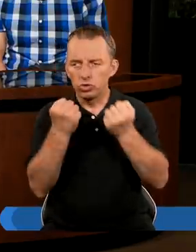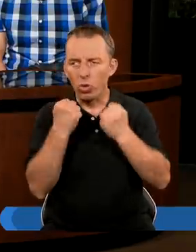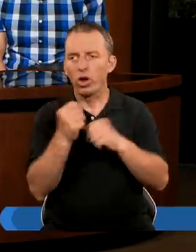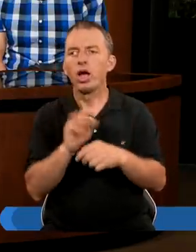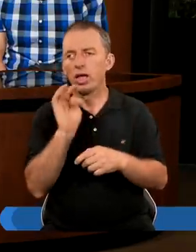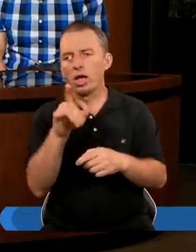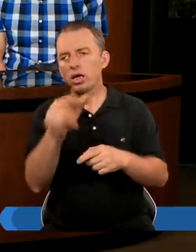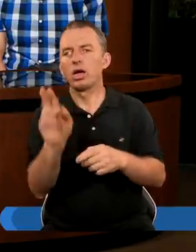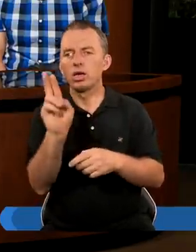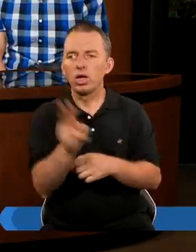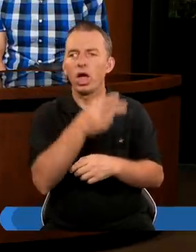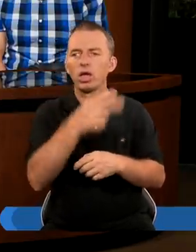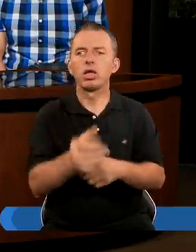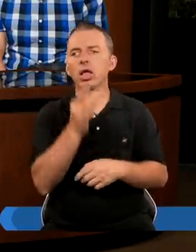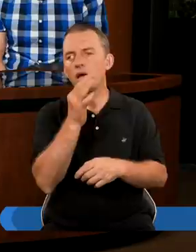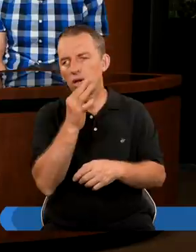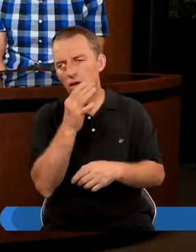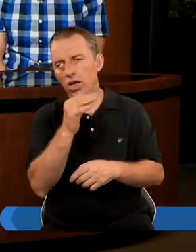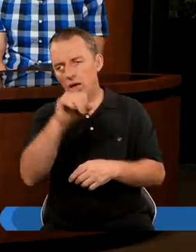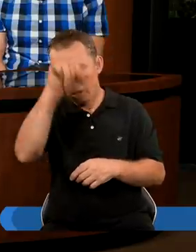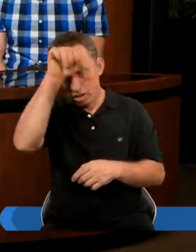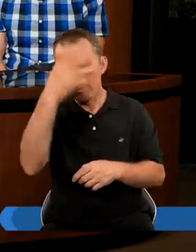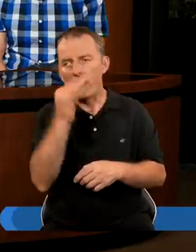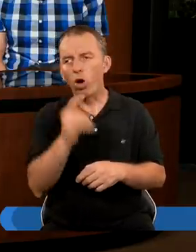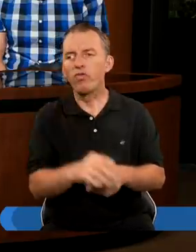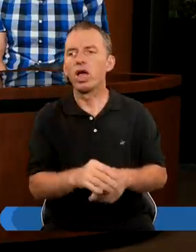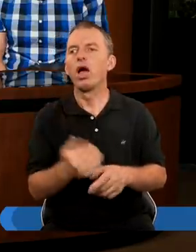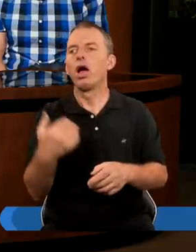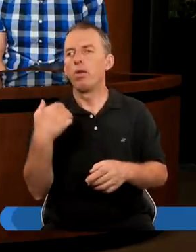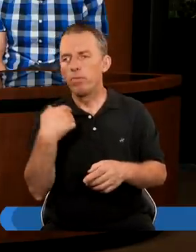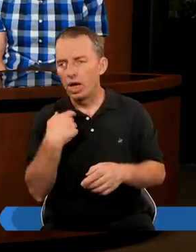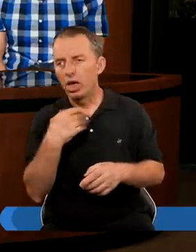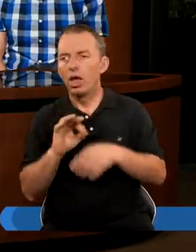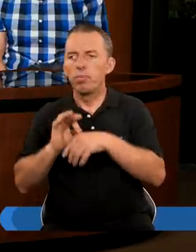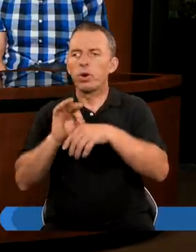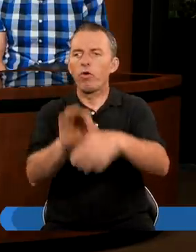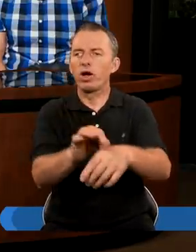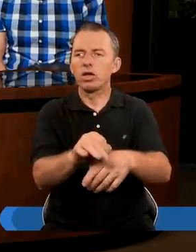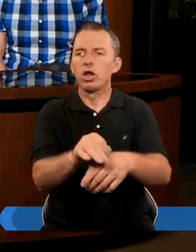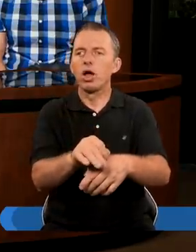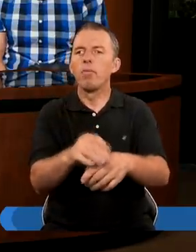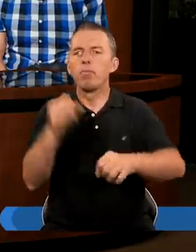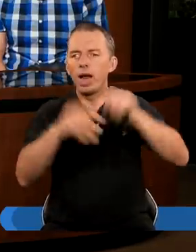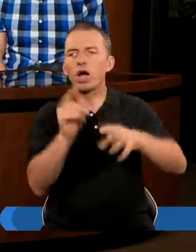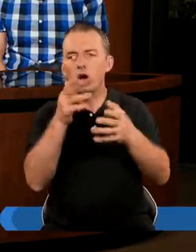Z wielką siłą I tak jak kiedyś Izrael Egipscy magowie Sprowadzili plagę żab To było ich ostateczne